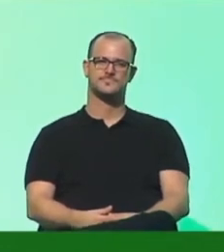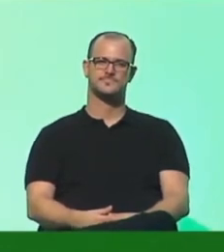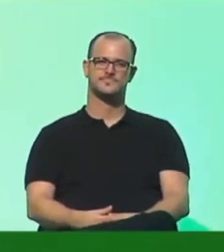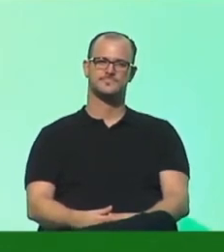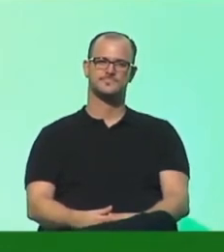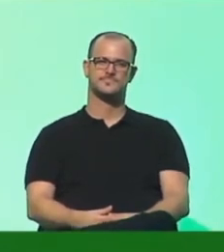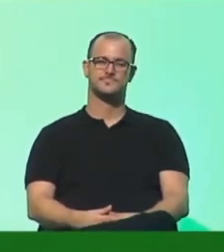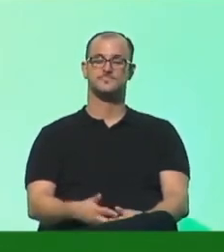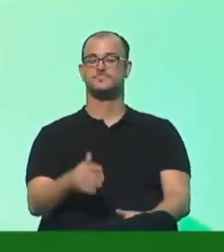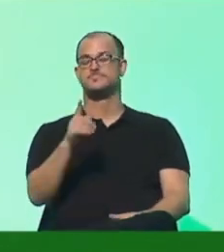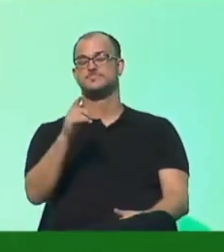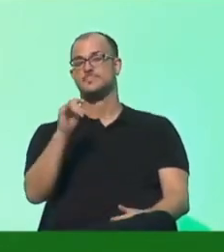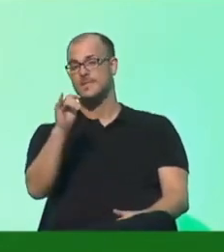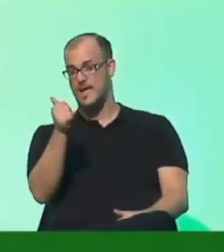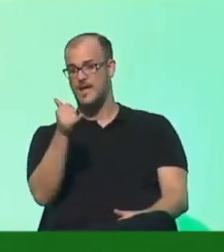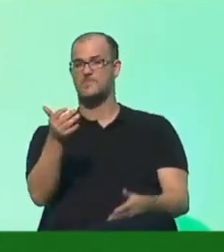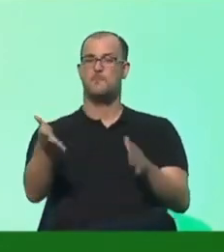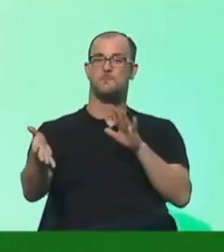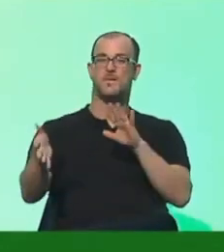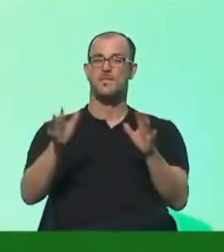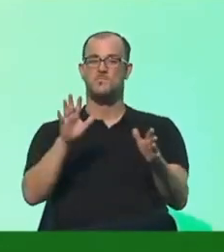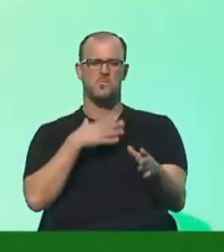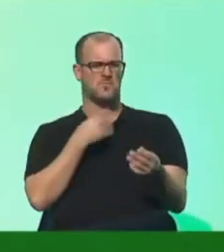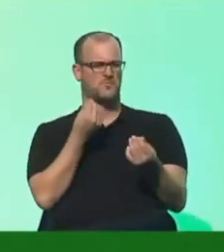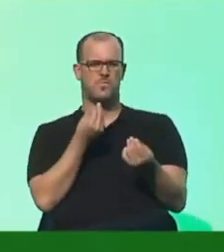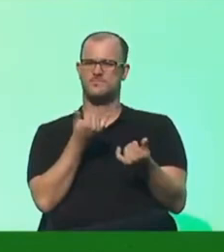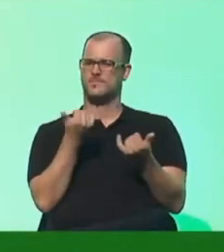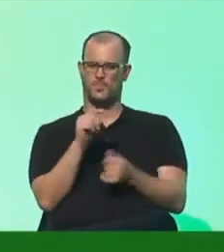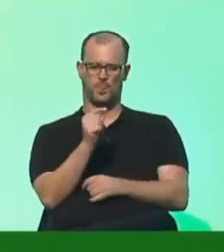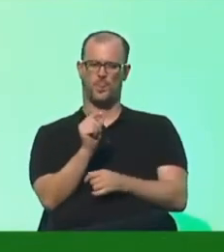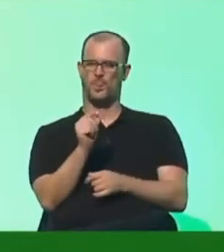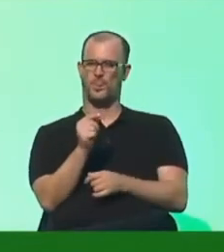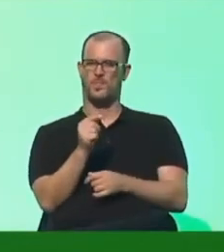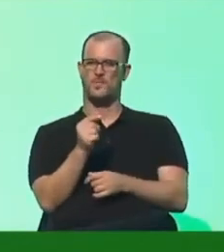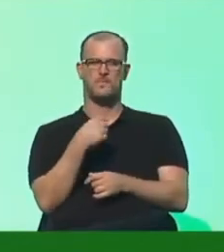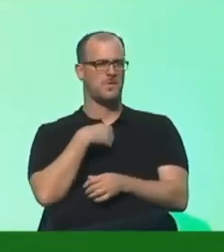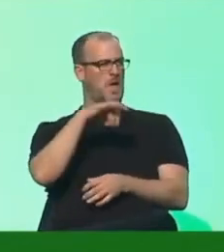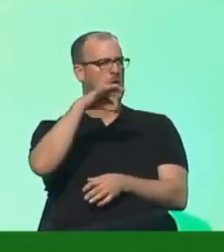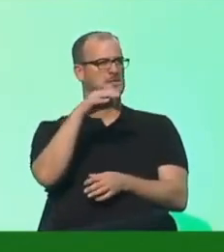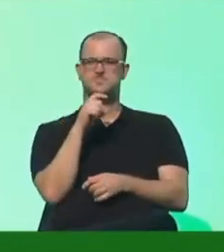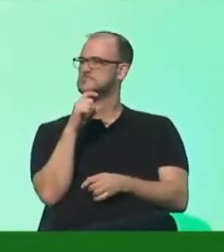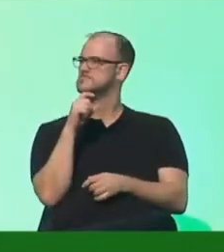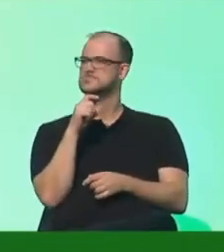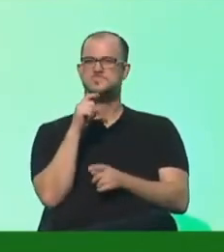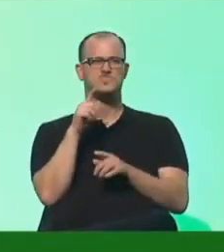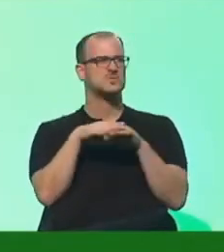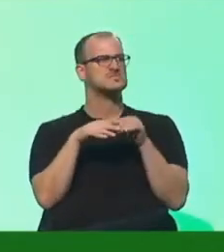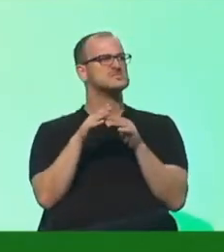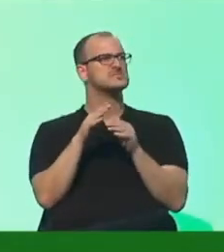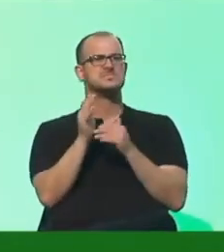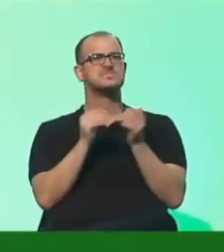Und ja, manchmal fühlen wir uns klein, so ganz einzeln, angesichts eines solchen Systems,